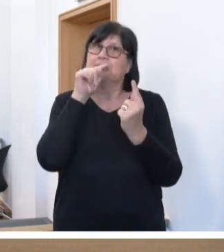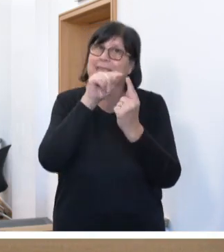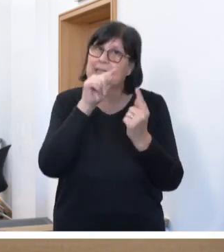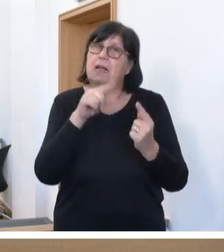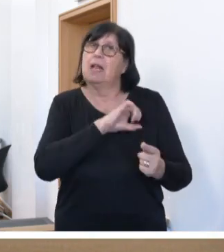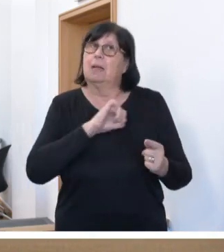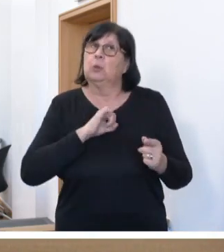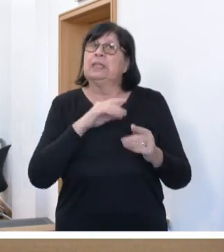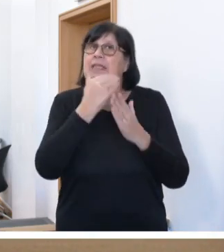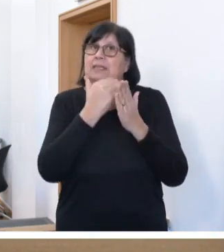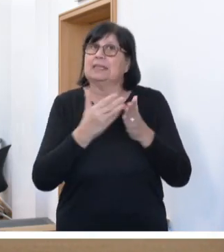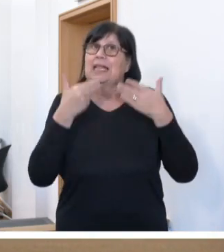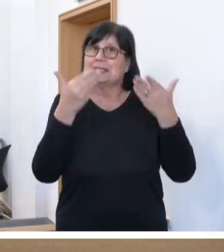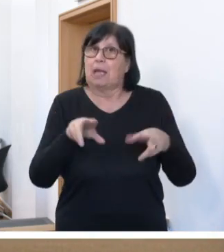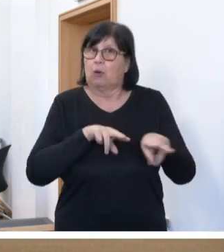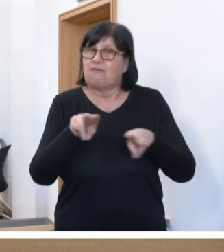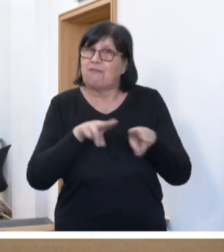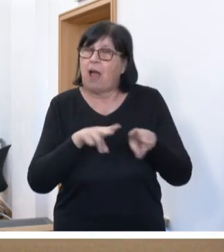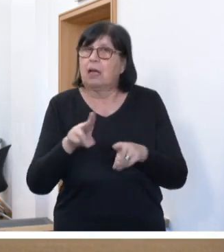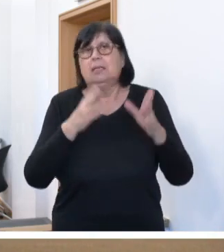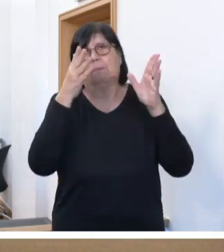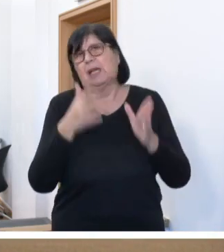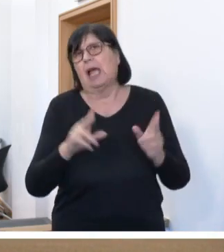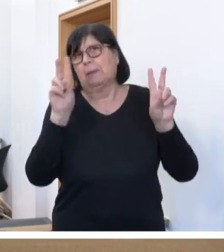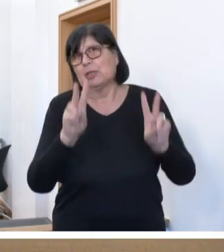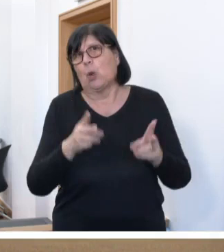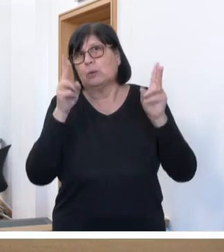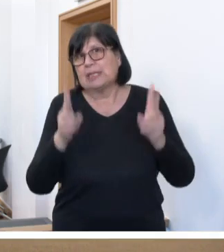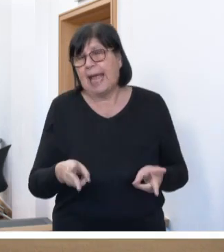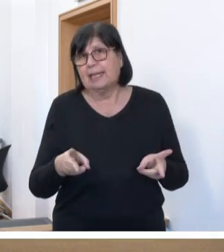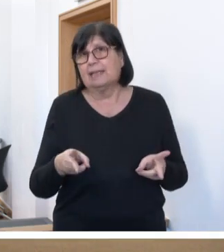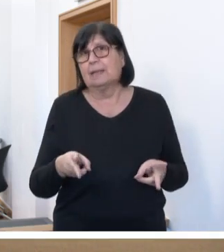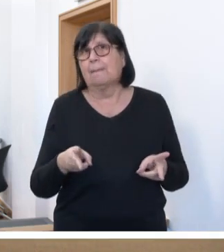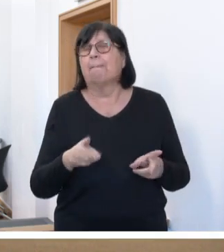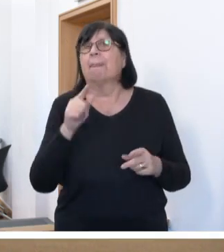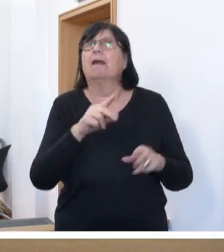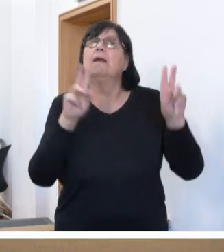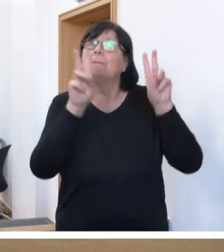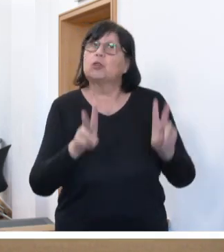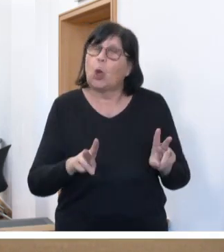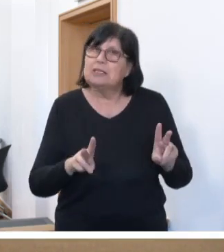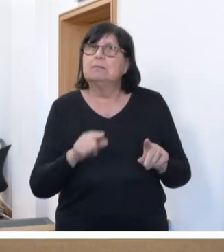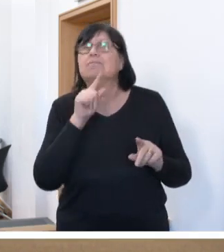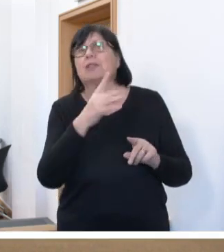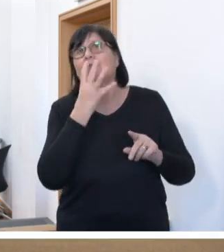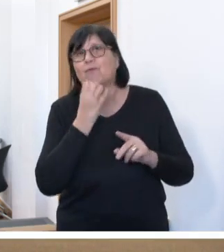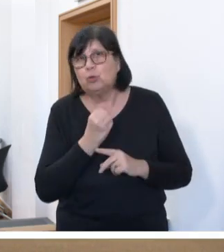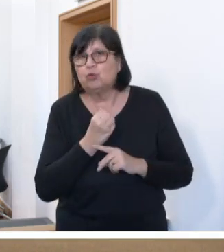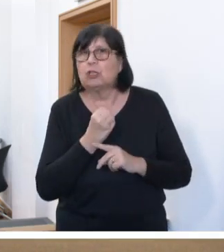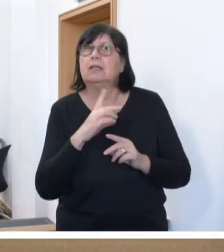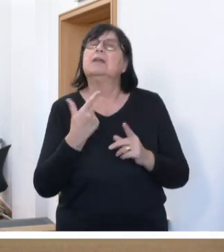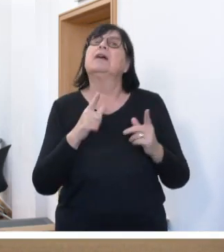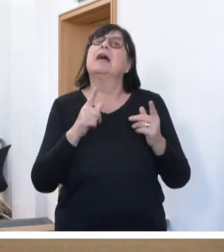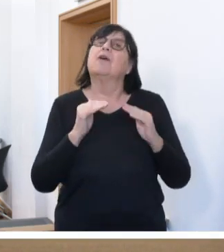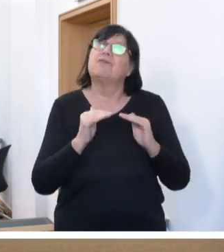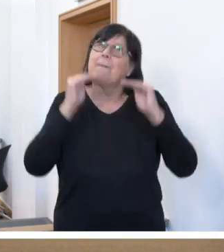Bundesgesetzgebungsverfahrens im Bereich des Betreuungsrechts ist, die Betreuten und ihre Wünsche vermehrt